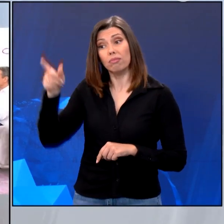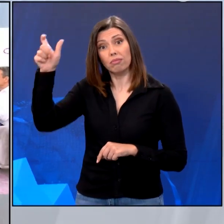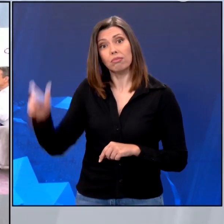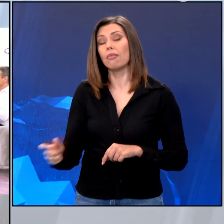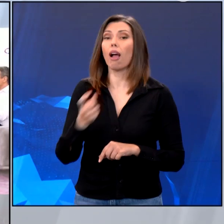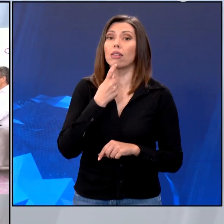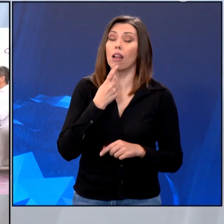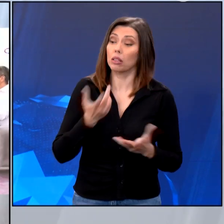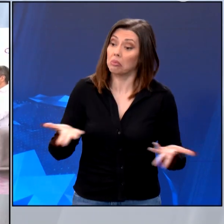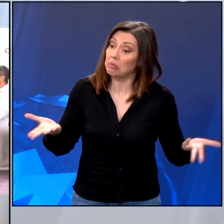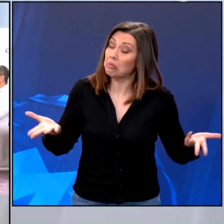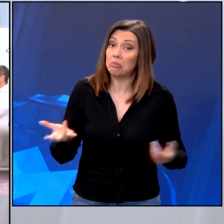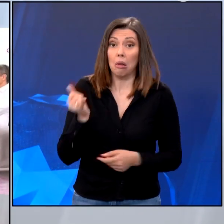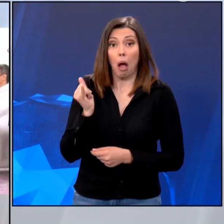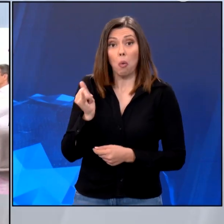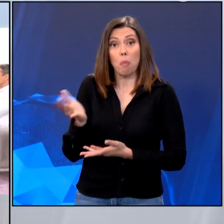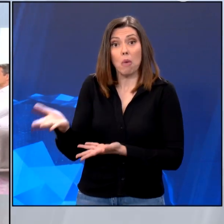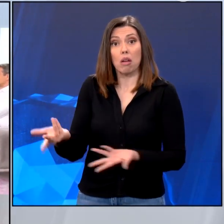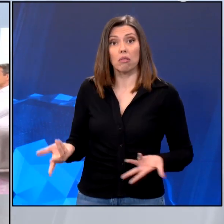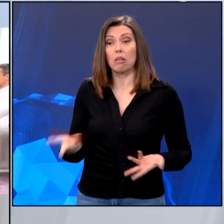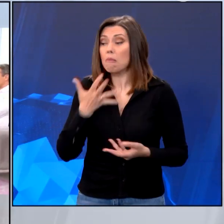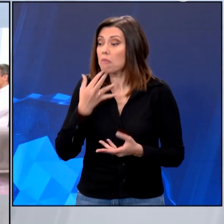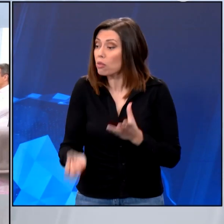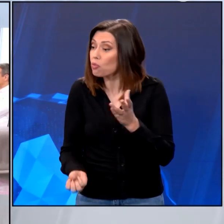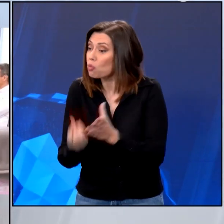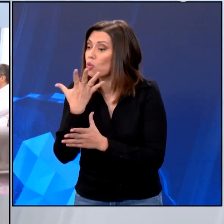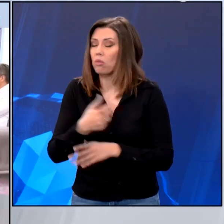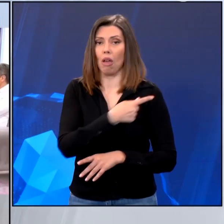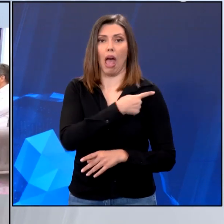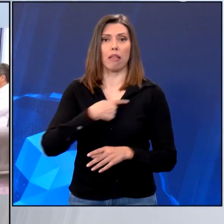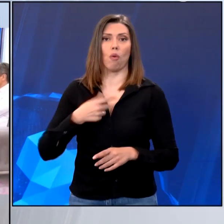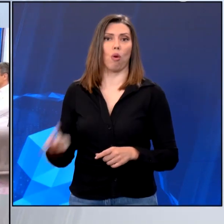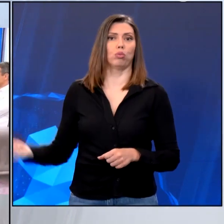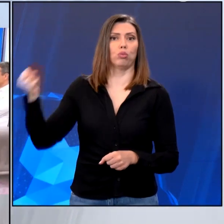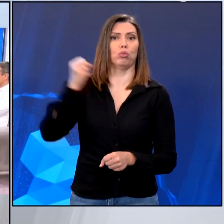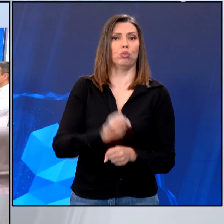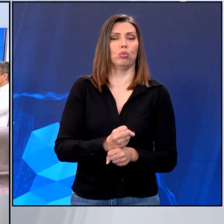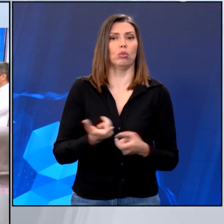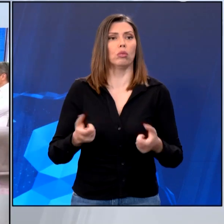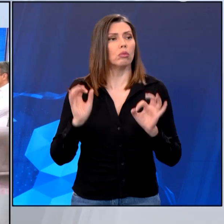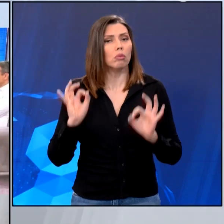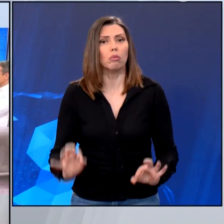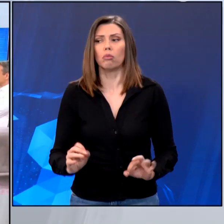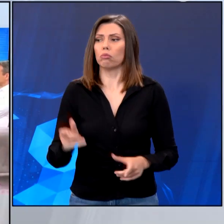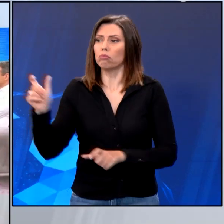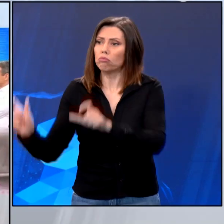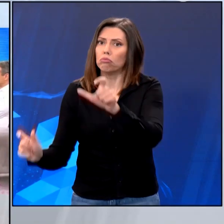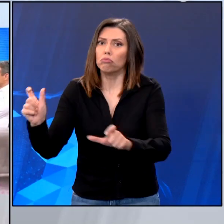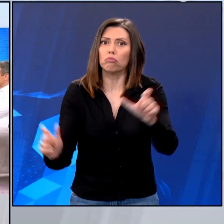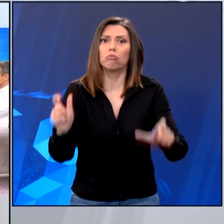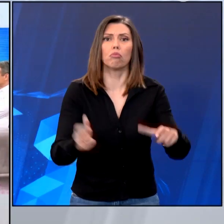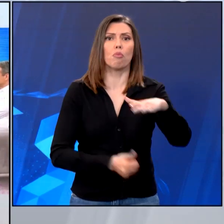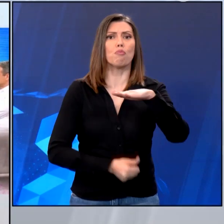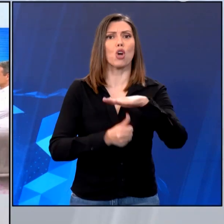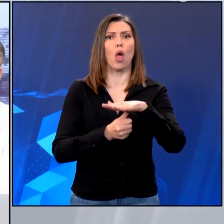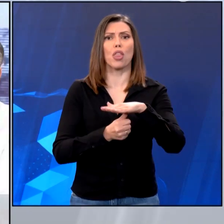είχε καταθέσει ήδη. Είναι καινούργιος αρχηγός. Ο κάθε πρόεδρος κόμματος οφείλει όταν προσέρχεται στη